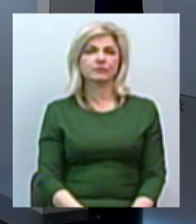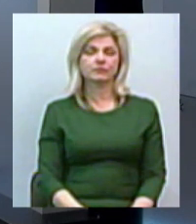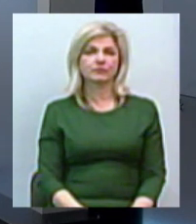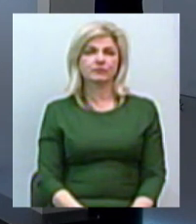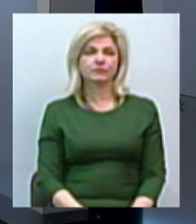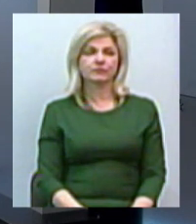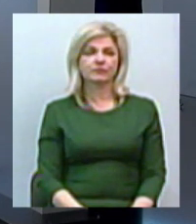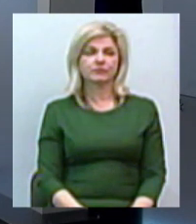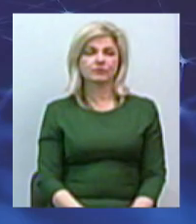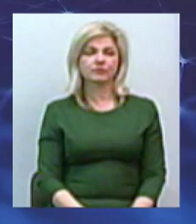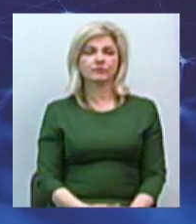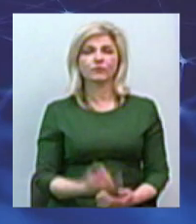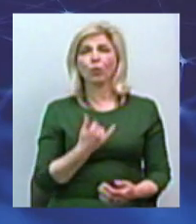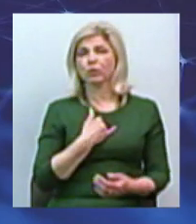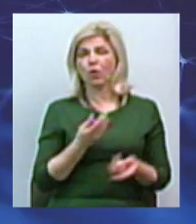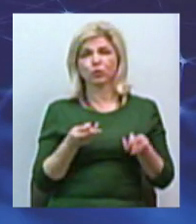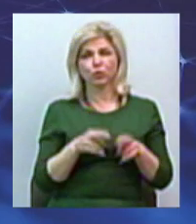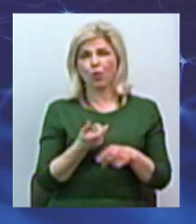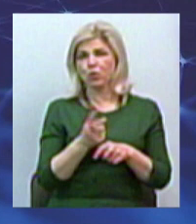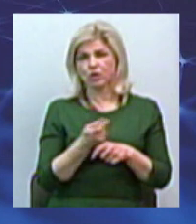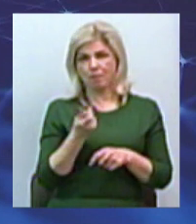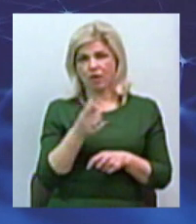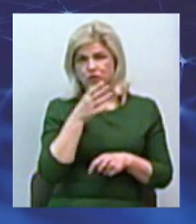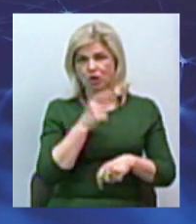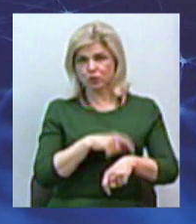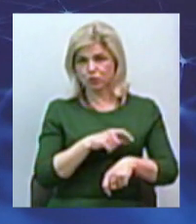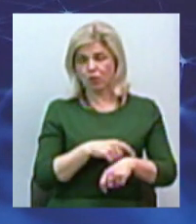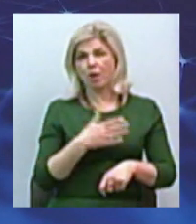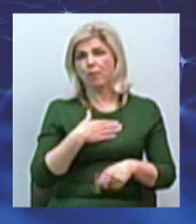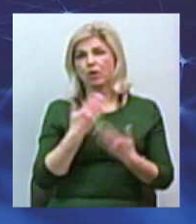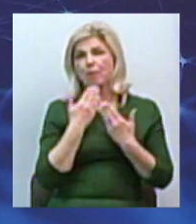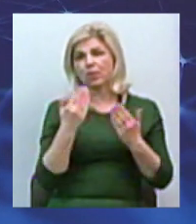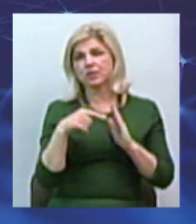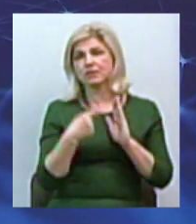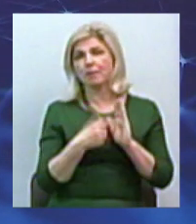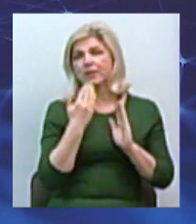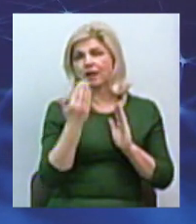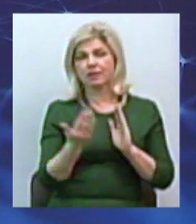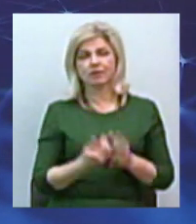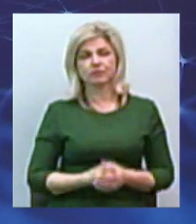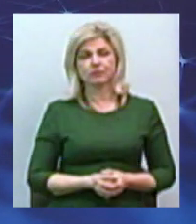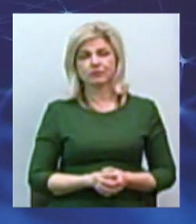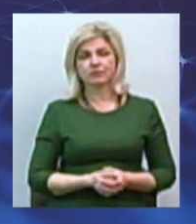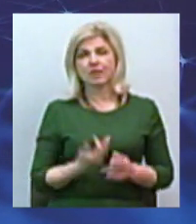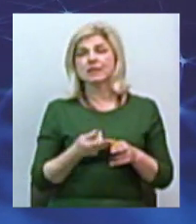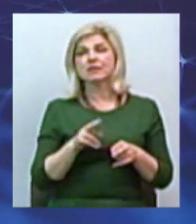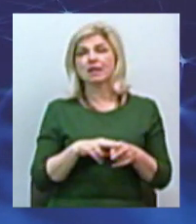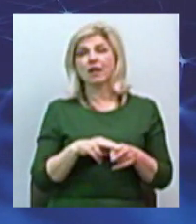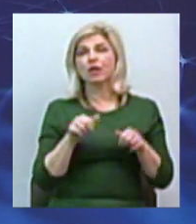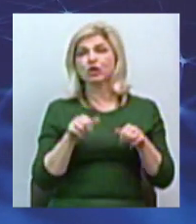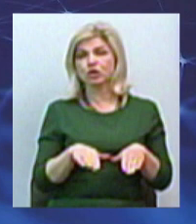В нас залишається дуже мало часу, тому моє останнє запитання. Це рішення